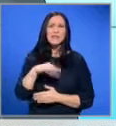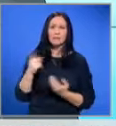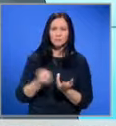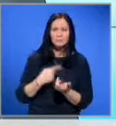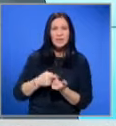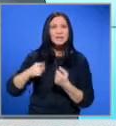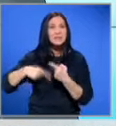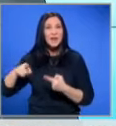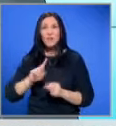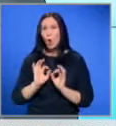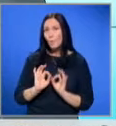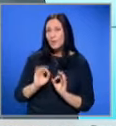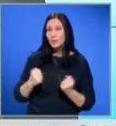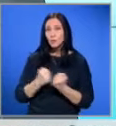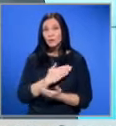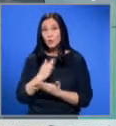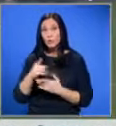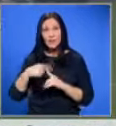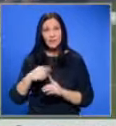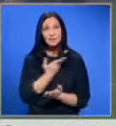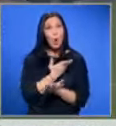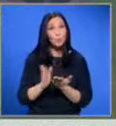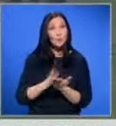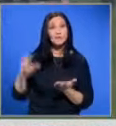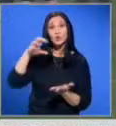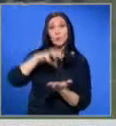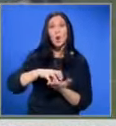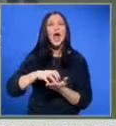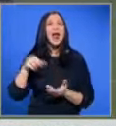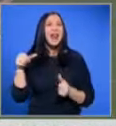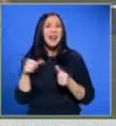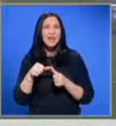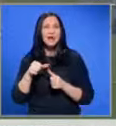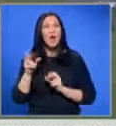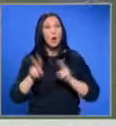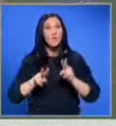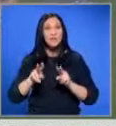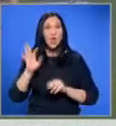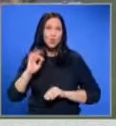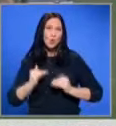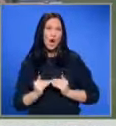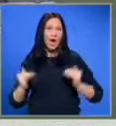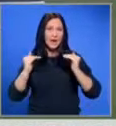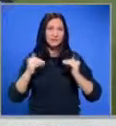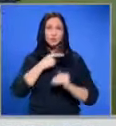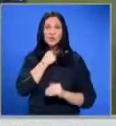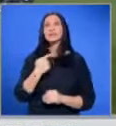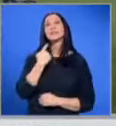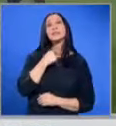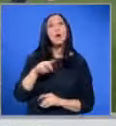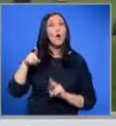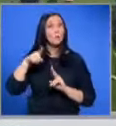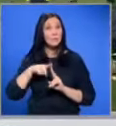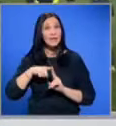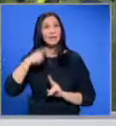серия необедителни матчове в последния месец. Отпадането на тима от лигата на конференциите, нулевото равенство с Левски и загубата